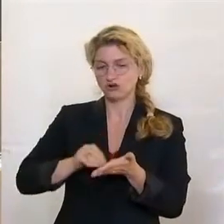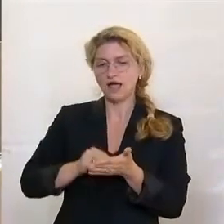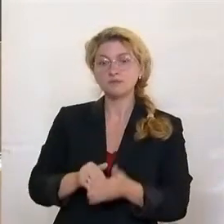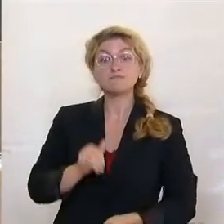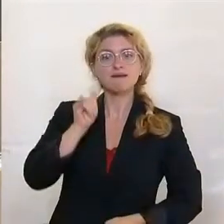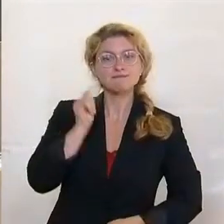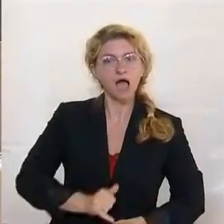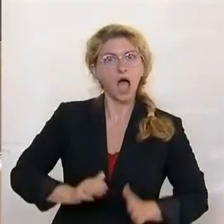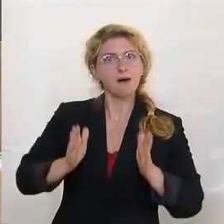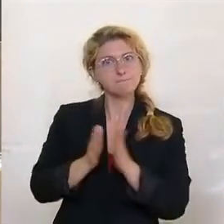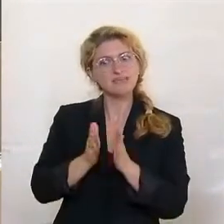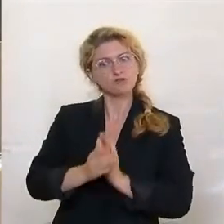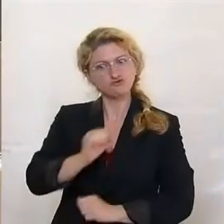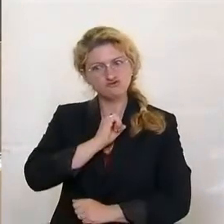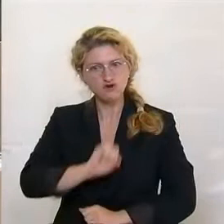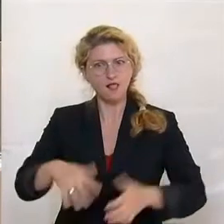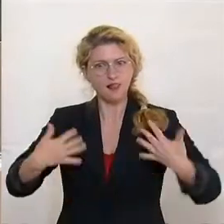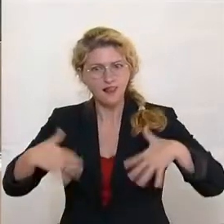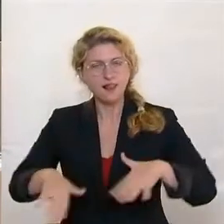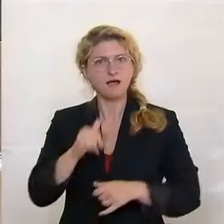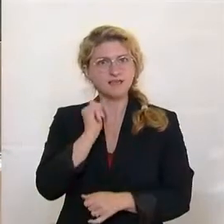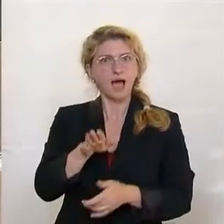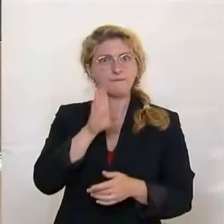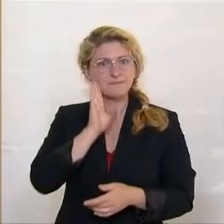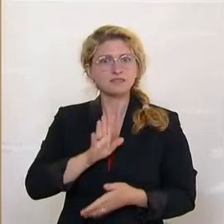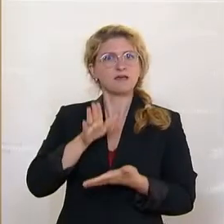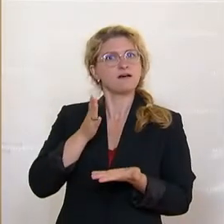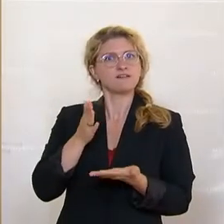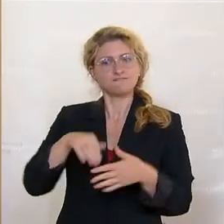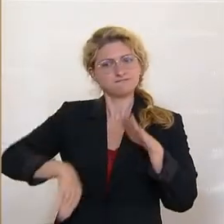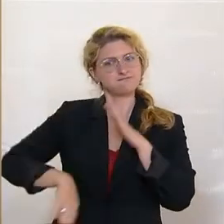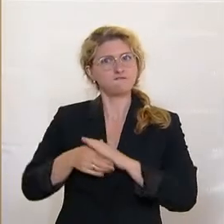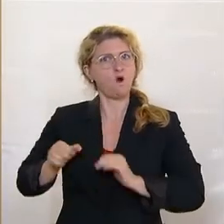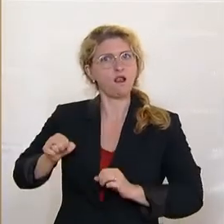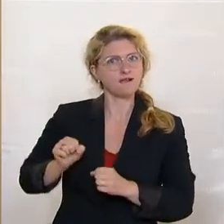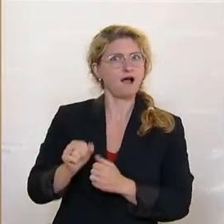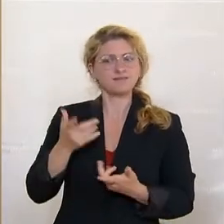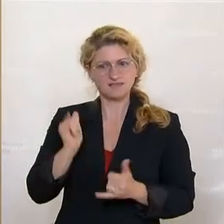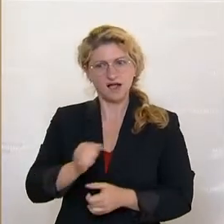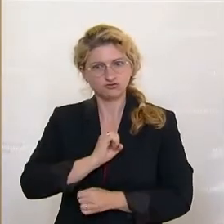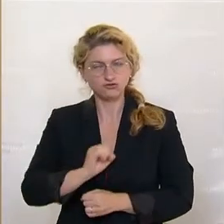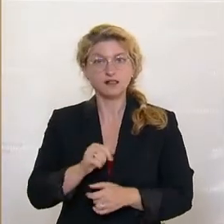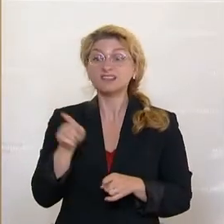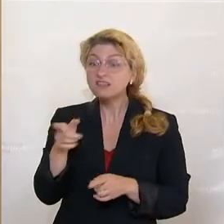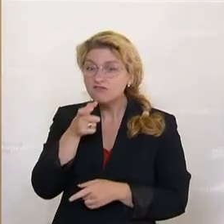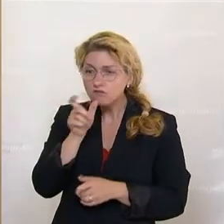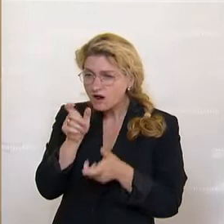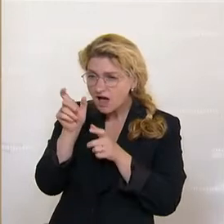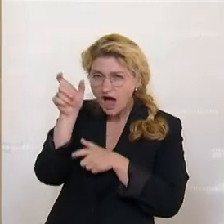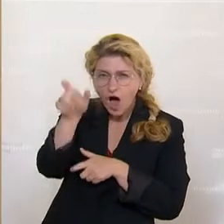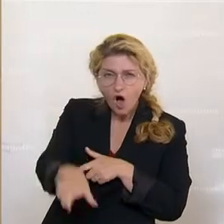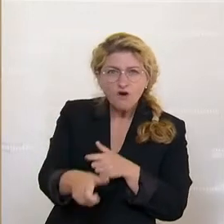geben. Ja bitte Vollgas geben. Das sind die Worte des Herrn Kurz an den ÖVP-Generalsekretär im